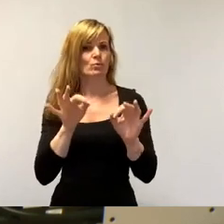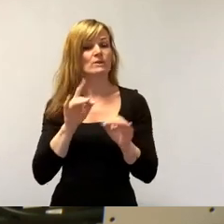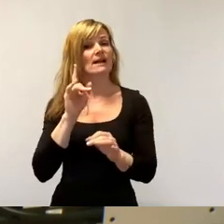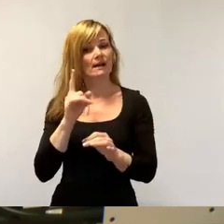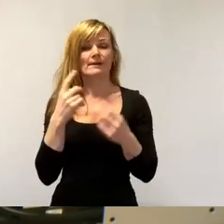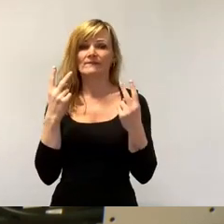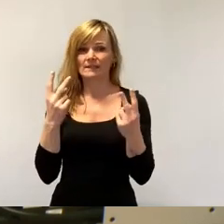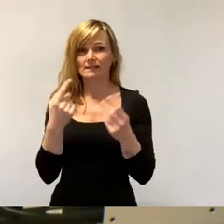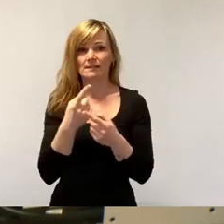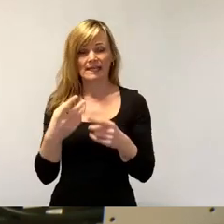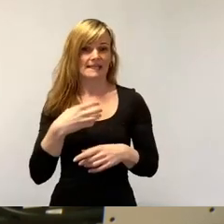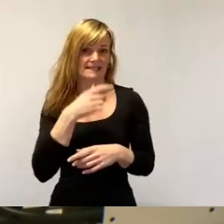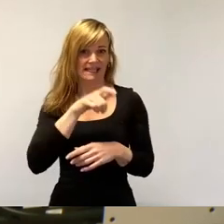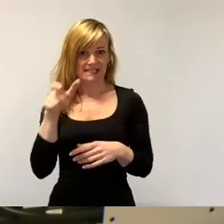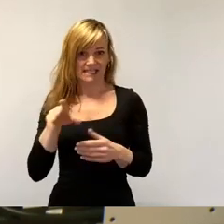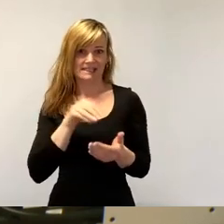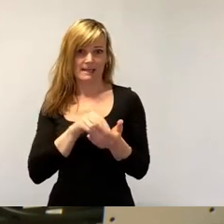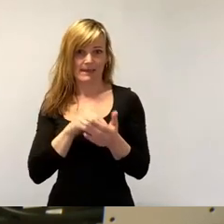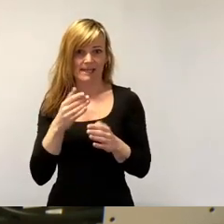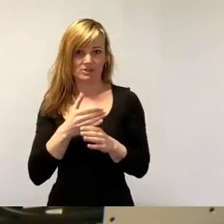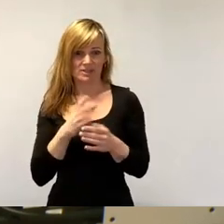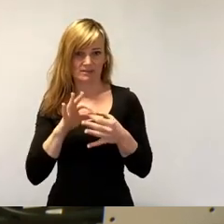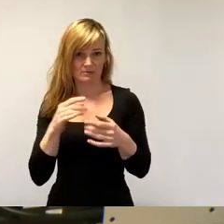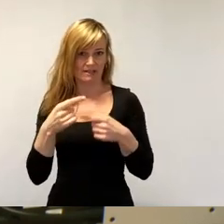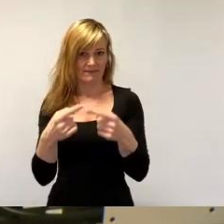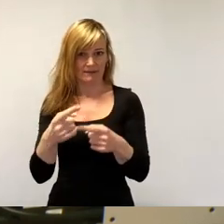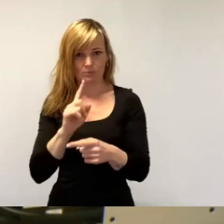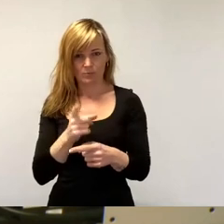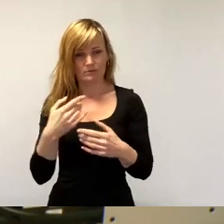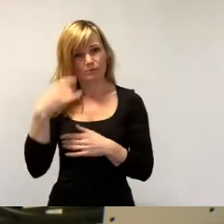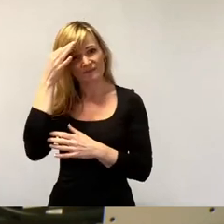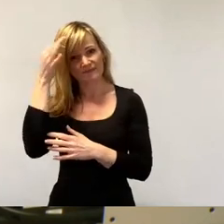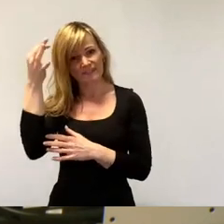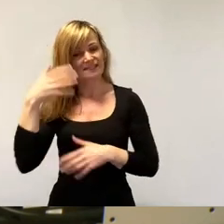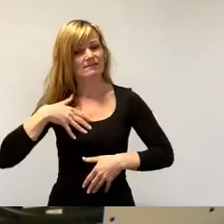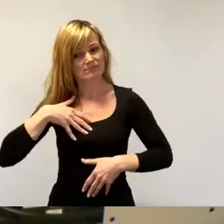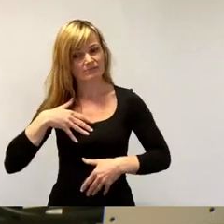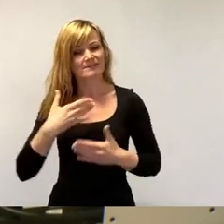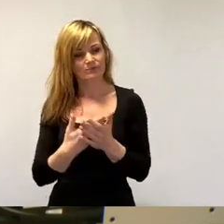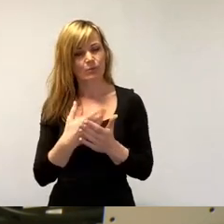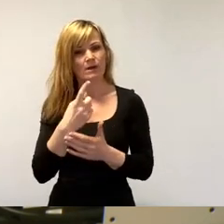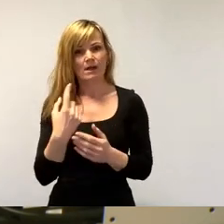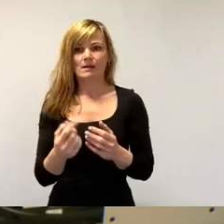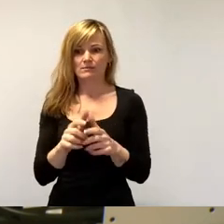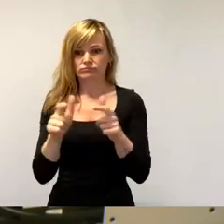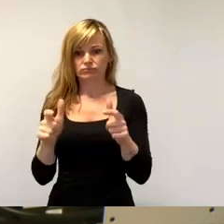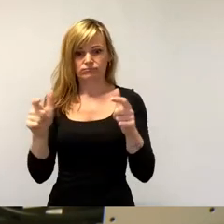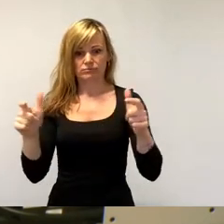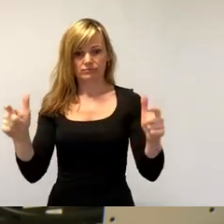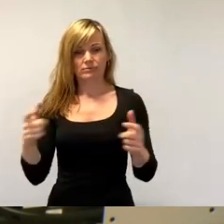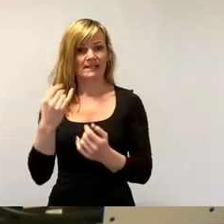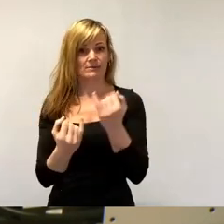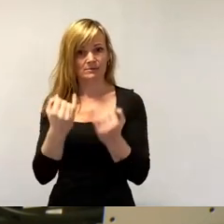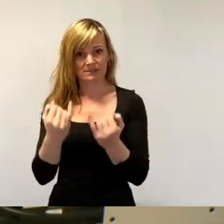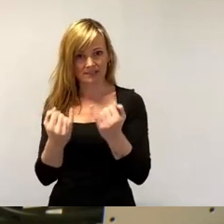DresdnerInnen einbezogen werden in diese Entwicklung und wissen, wie wird dieser Aufwuchs an Industrie durch die verschiedensten